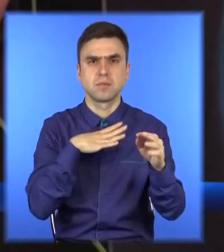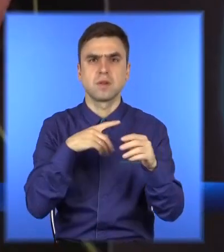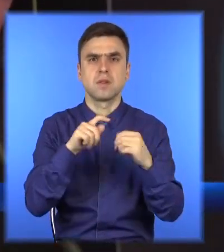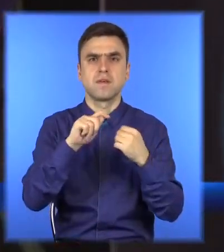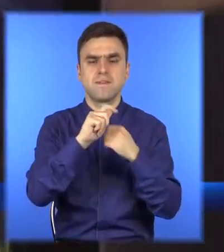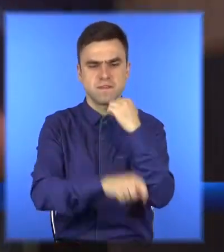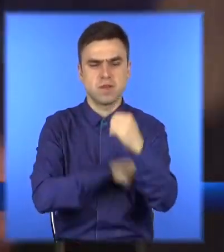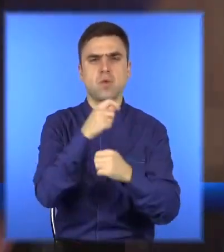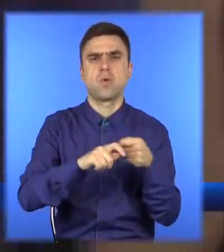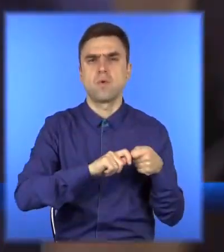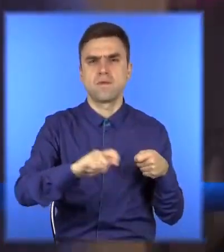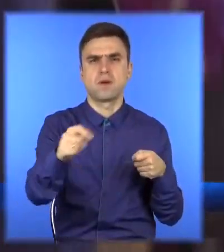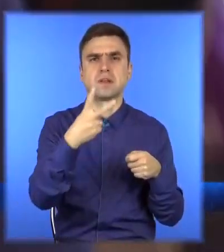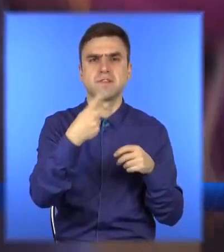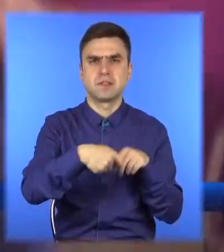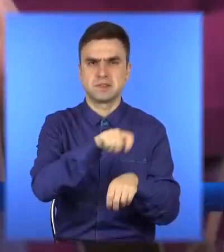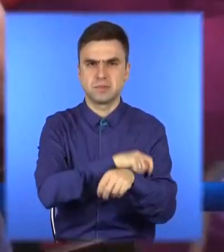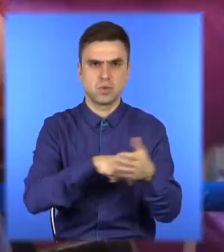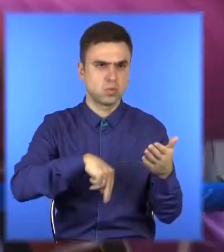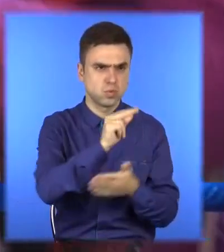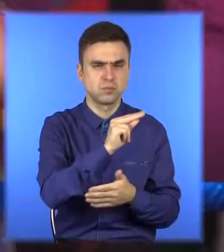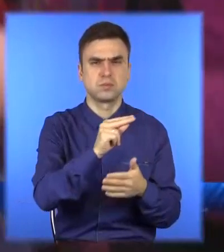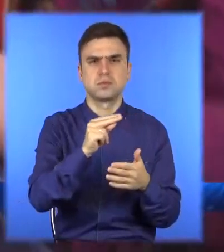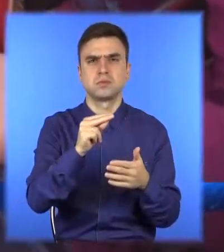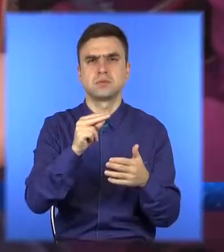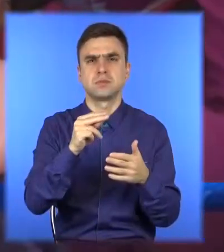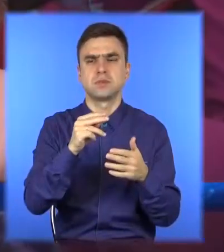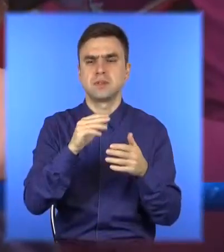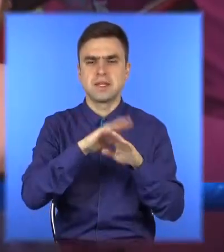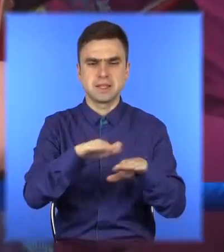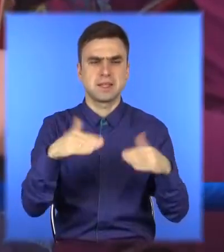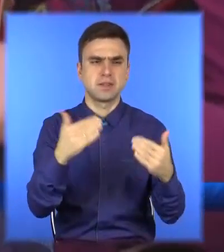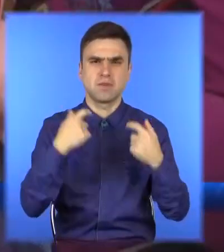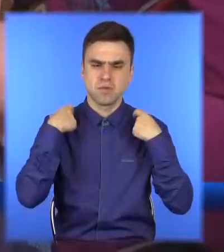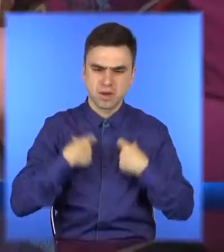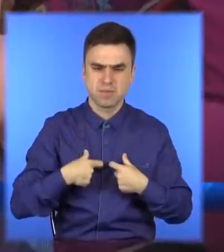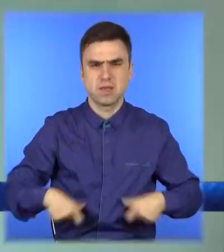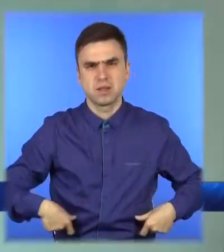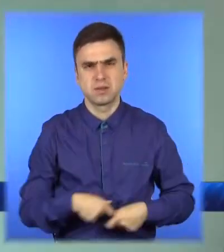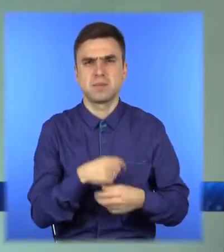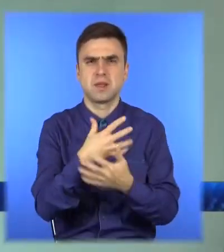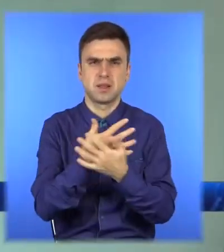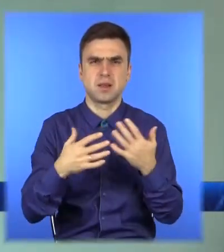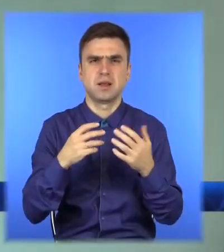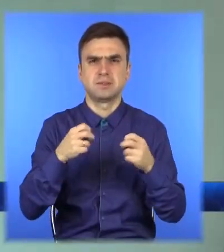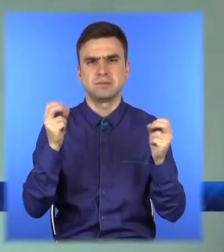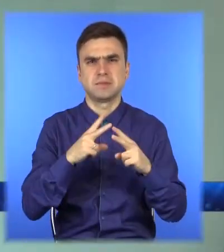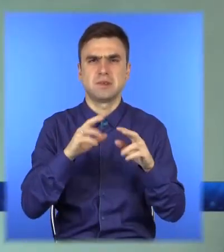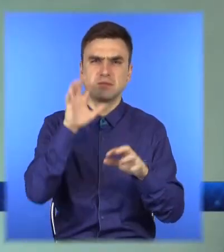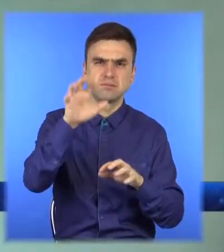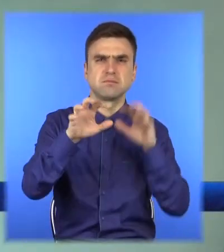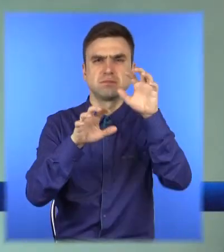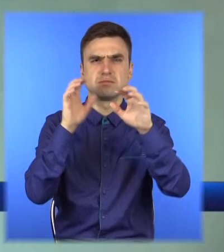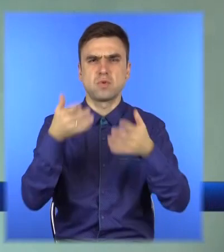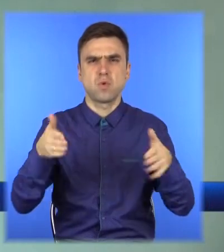анкерів, дитячі знаряддя для гірського туризму та навісну сітку. Тепер вихованців чекає важка підготовка до